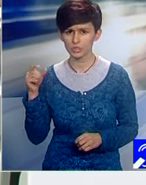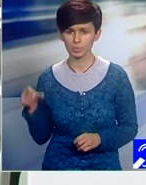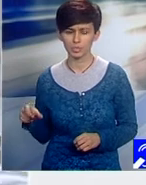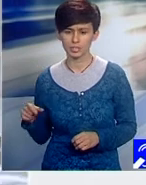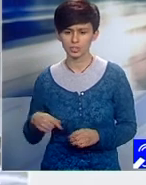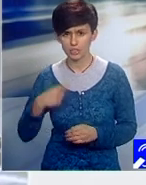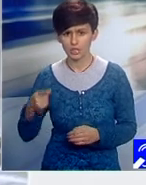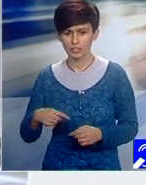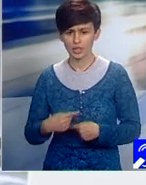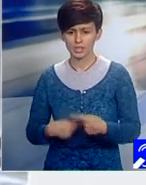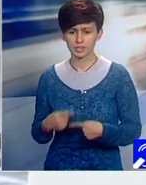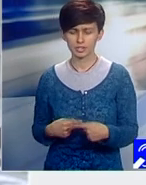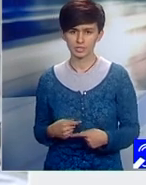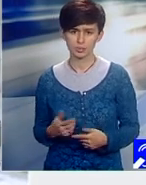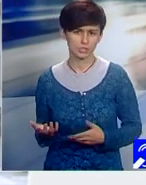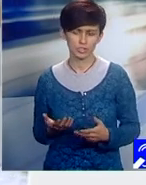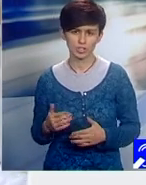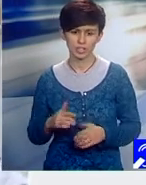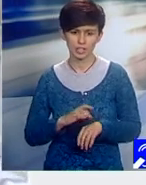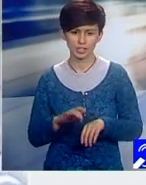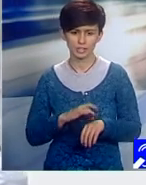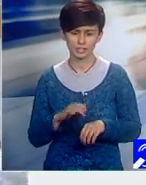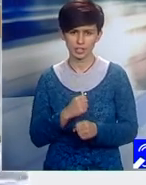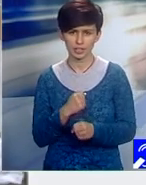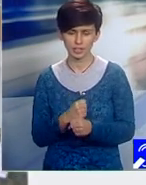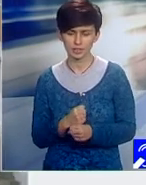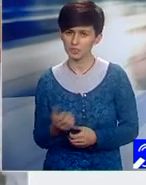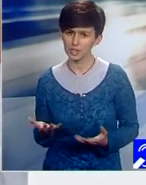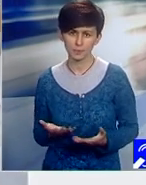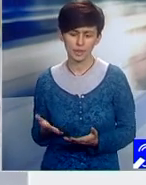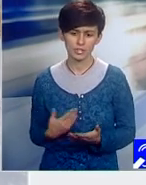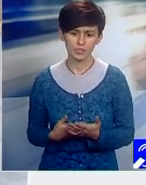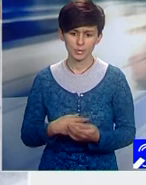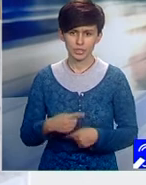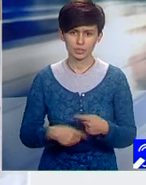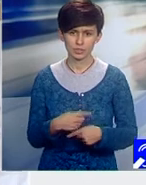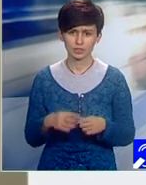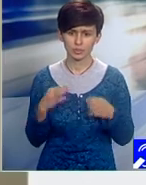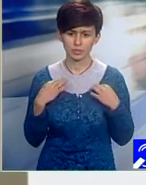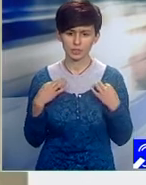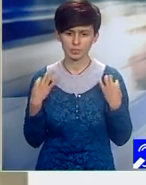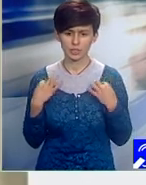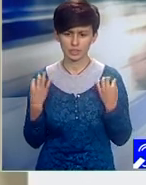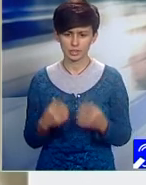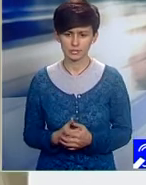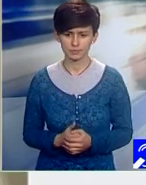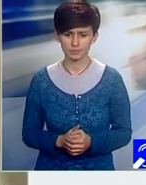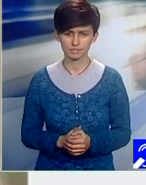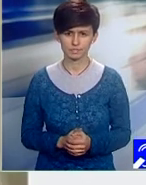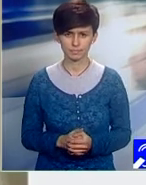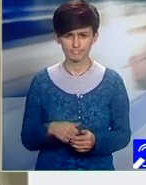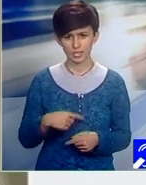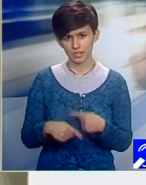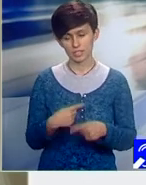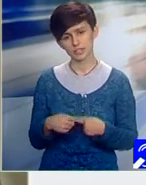afara sistemului și care încearcă să facă ceva pentru sistemul medical. Sistemul medical, la acest moment, ar